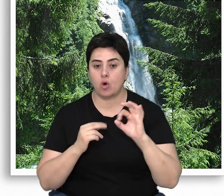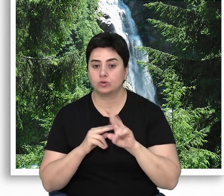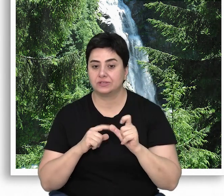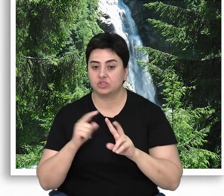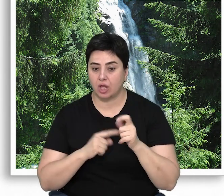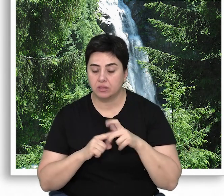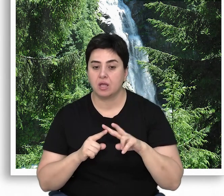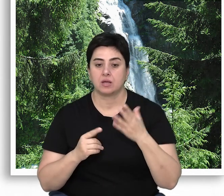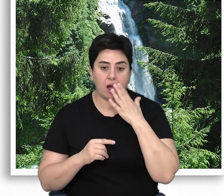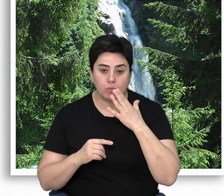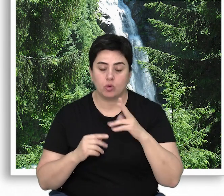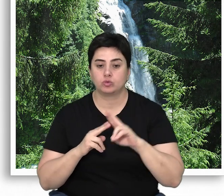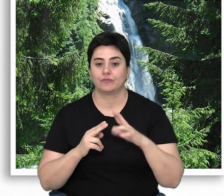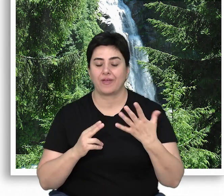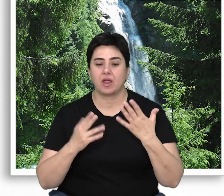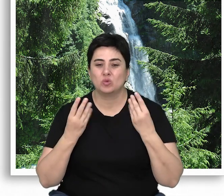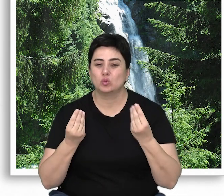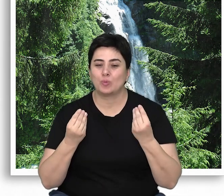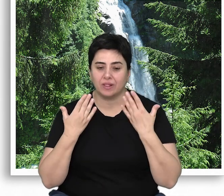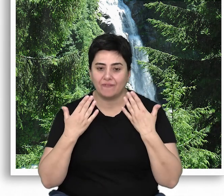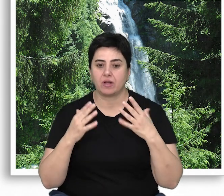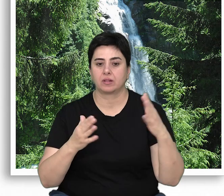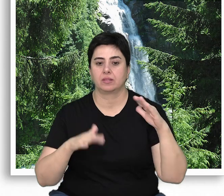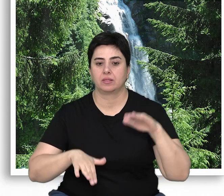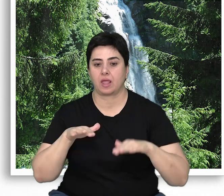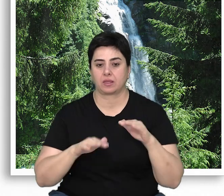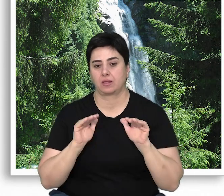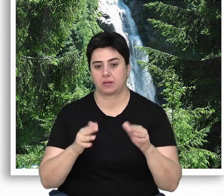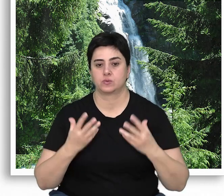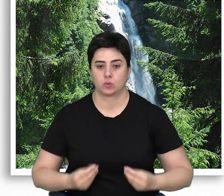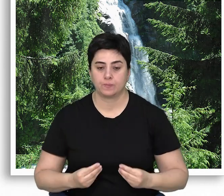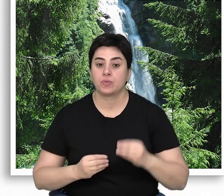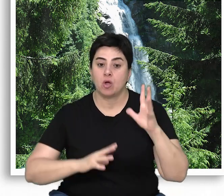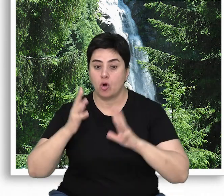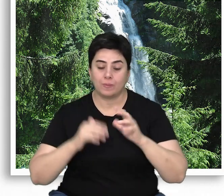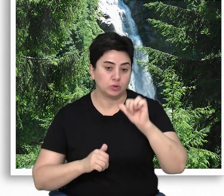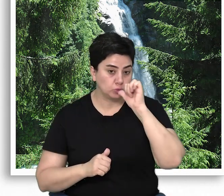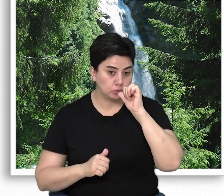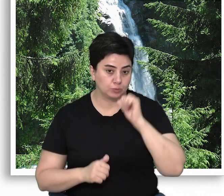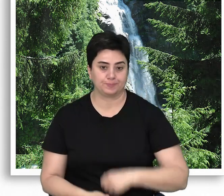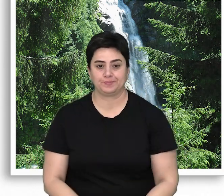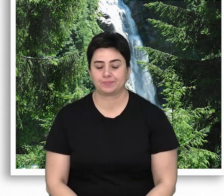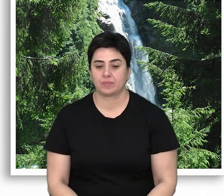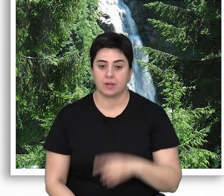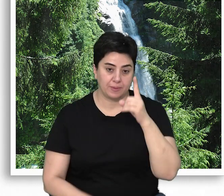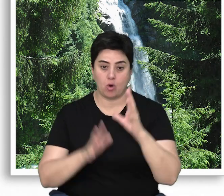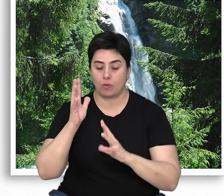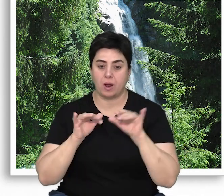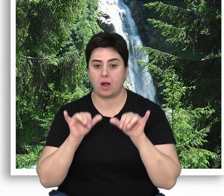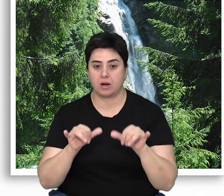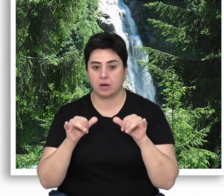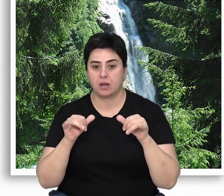oksijen, karbon ve rutubet dengesine katkıda bulunuyor. Orman ve Su Bir